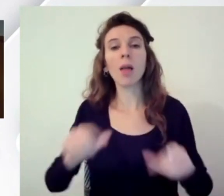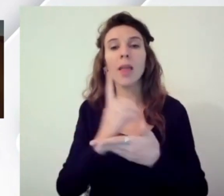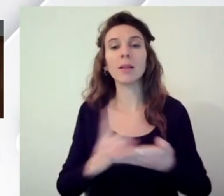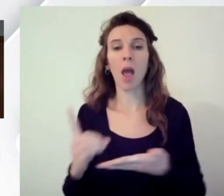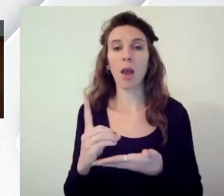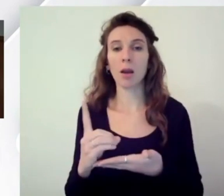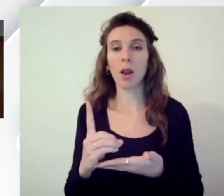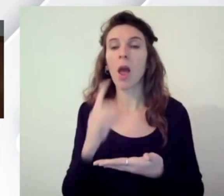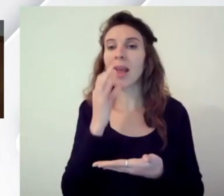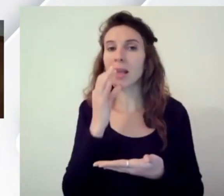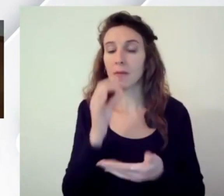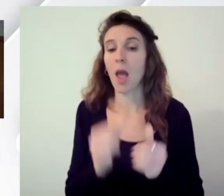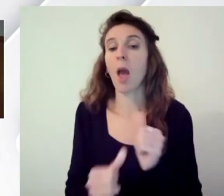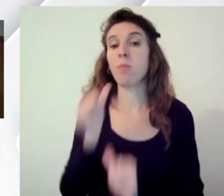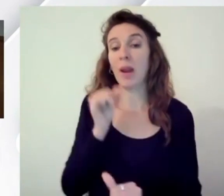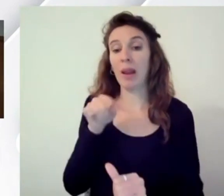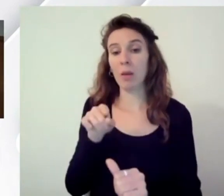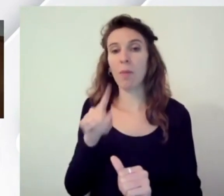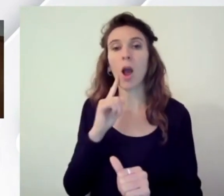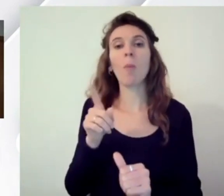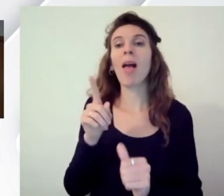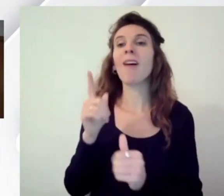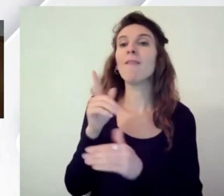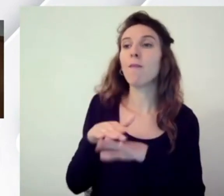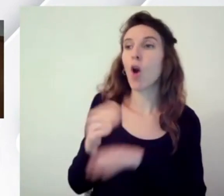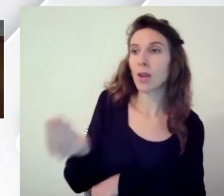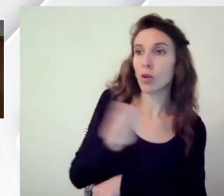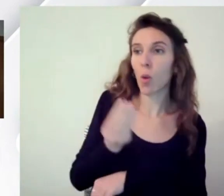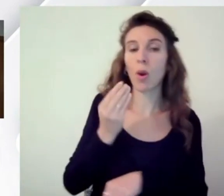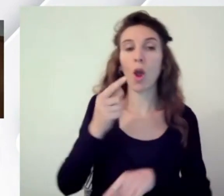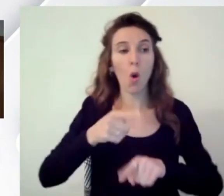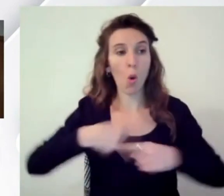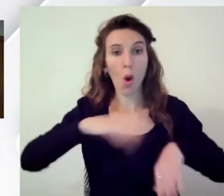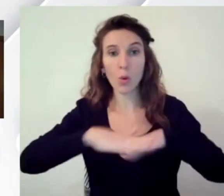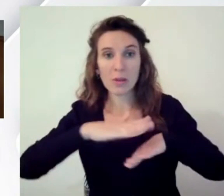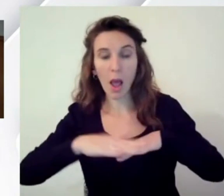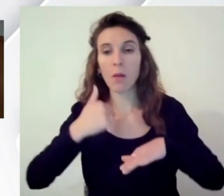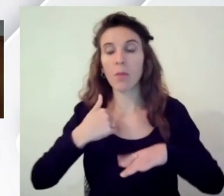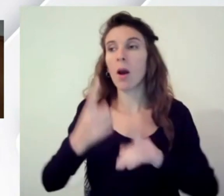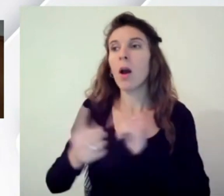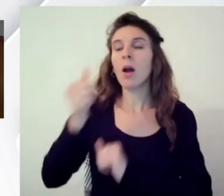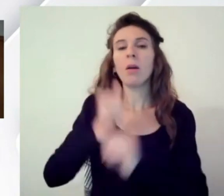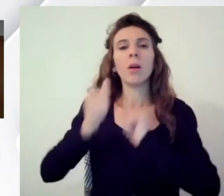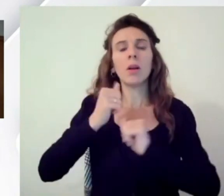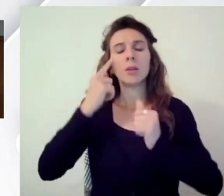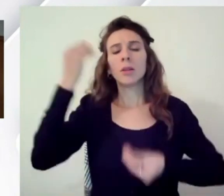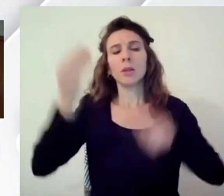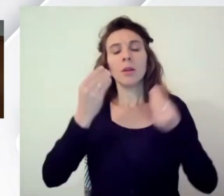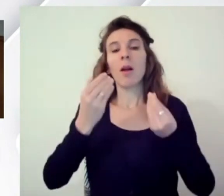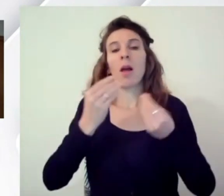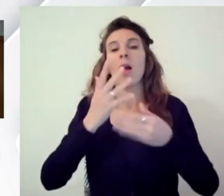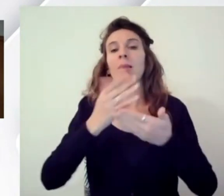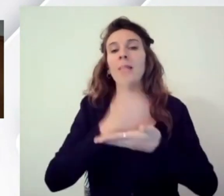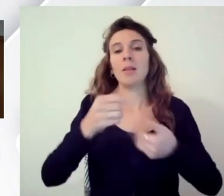fin dai requisiti ogni volta che coinvolgiamo un fornitore ogni volta che noi mettiamo le mani ogni volta che lo vediamo usare un fornitore e ci racconta la sua